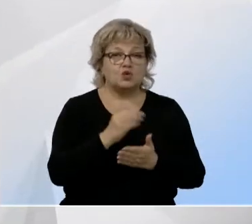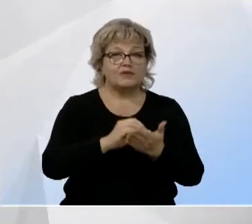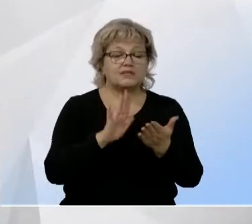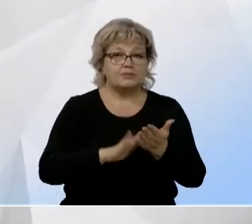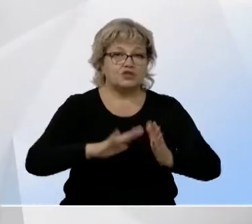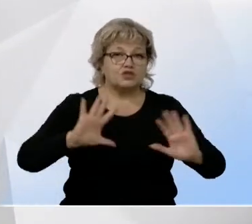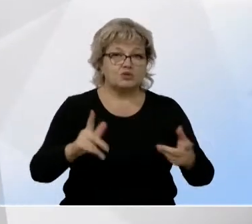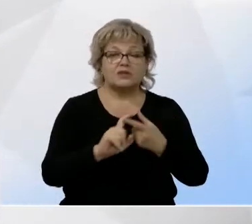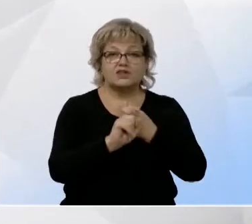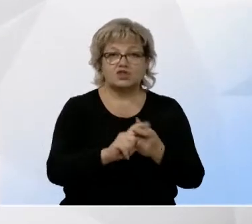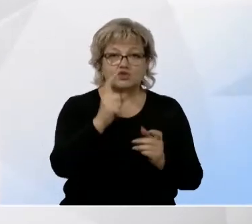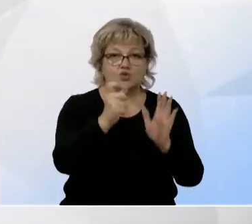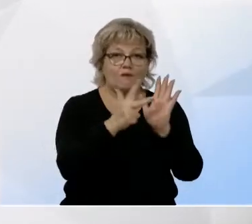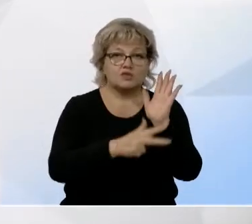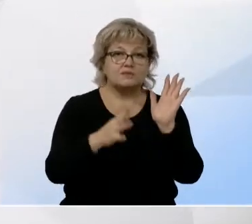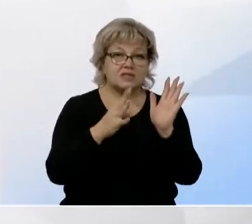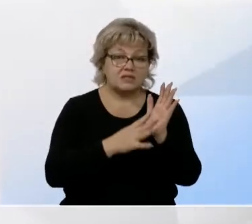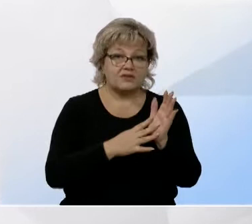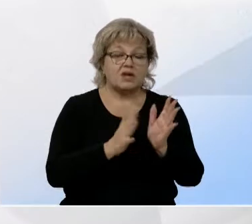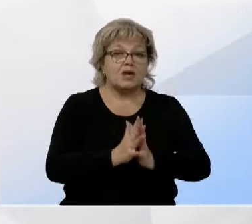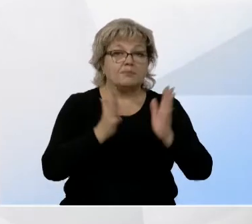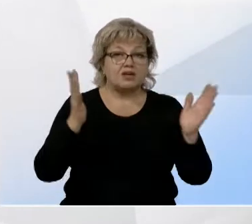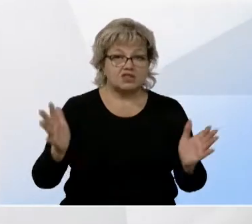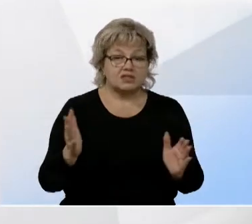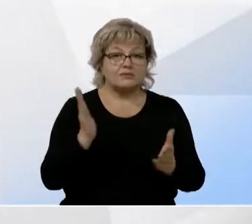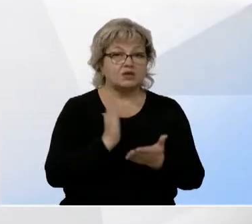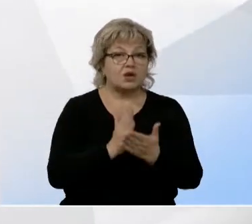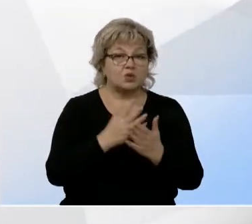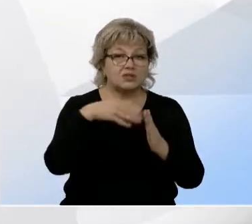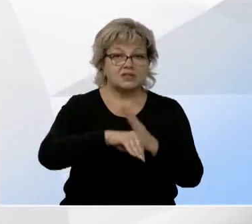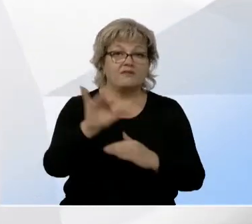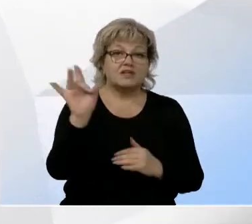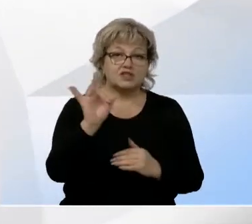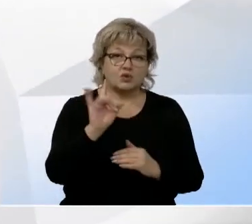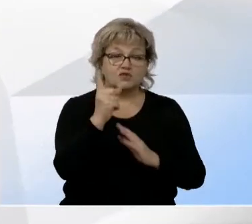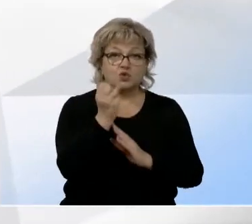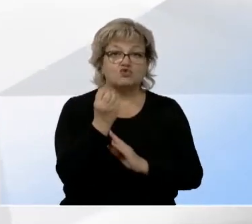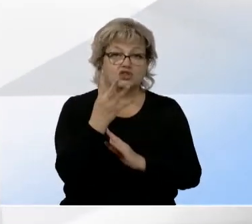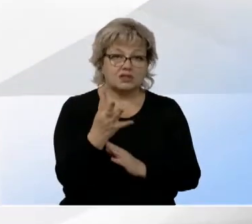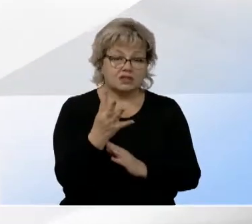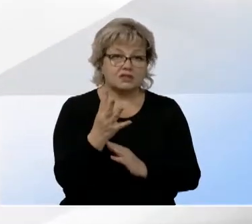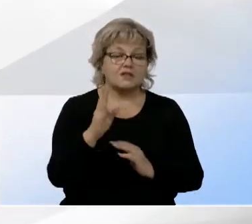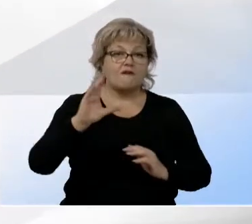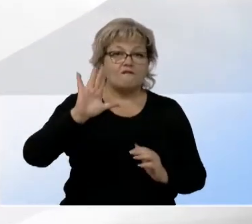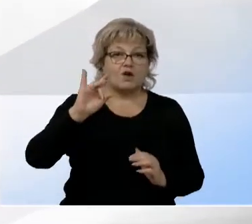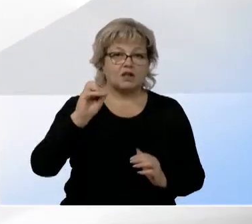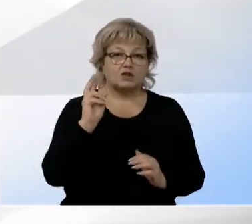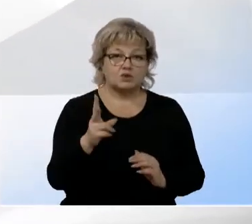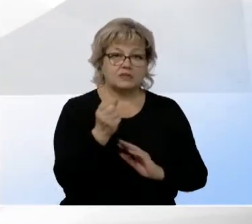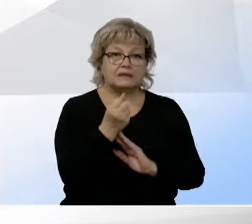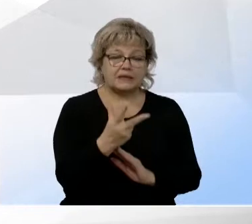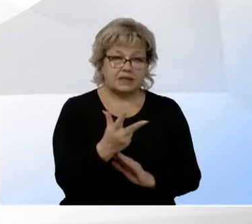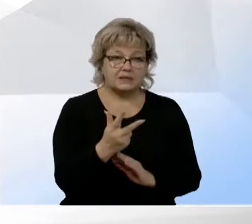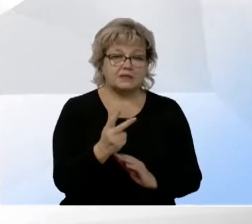зафиксированных случаев заражения 189 и подавляющее большинство приходится на Ростов – 114. В